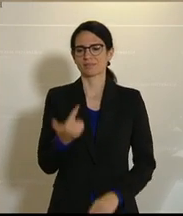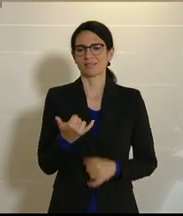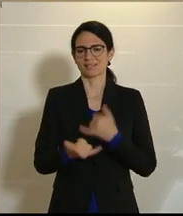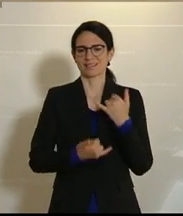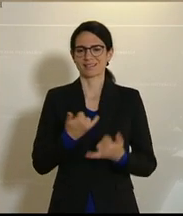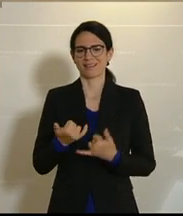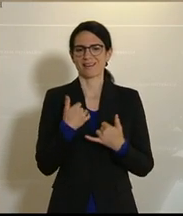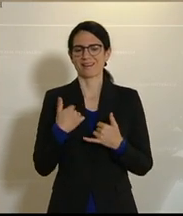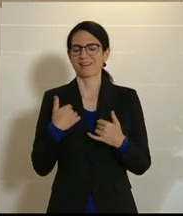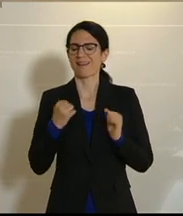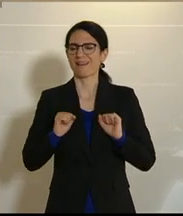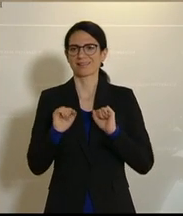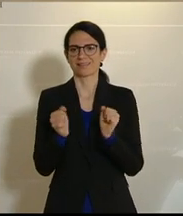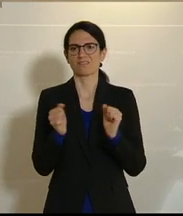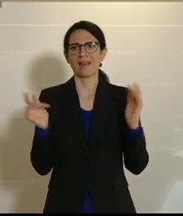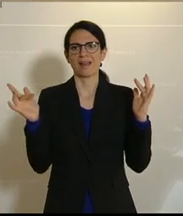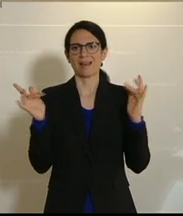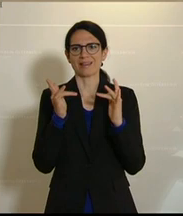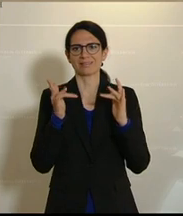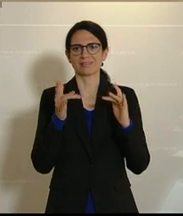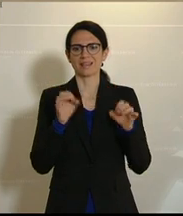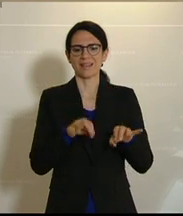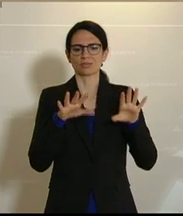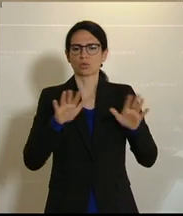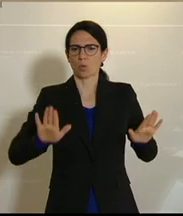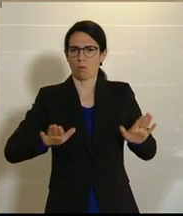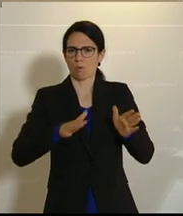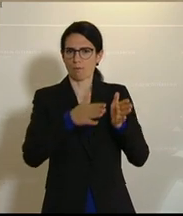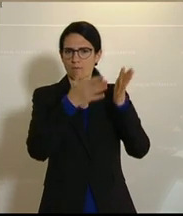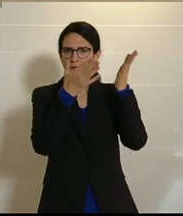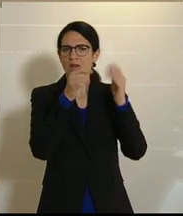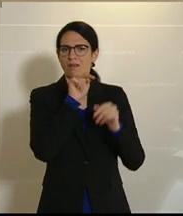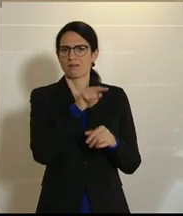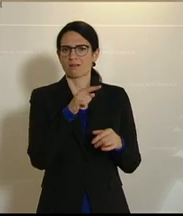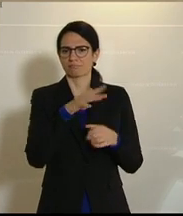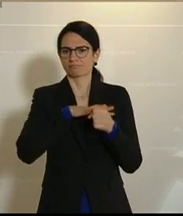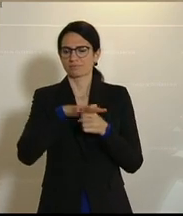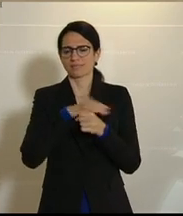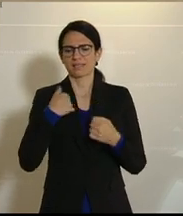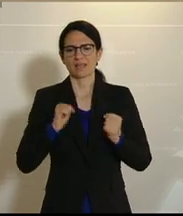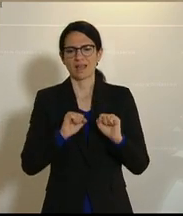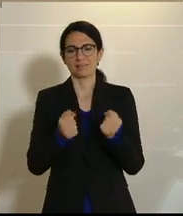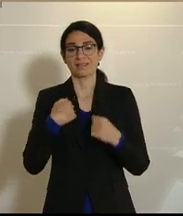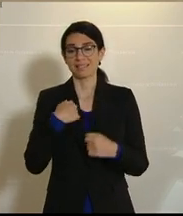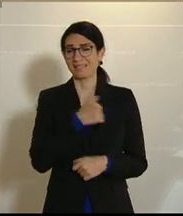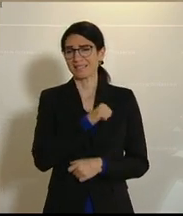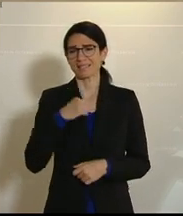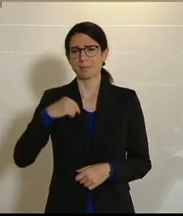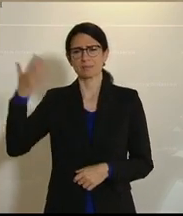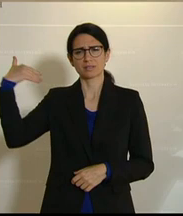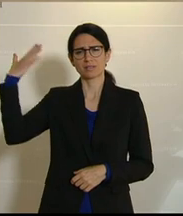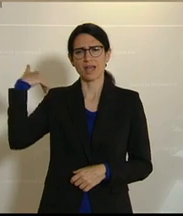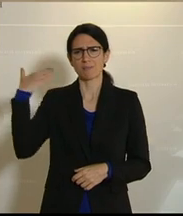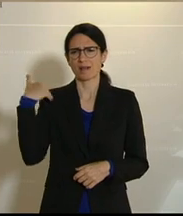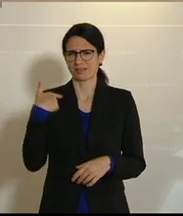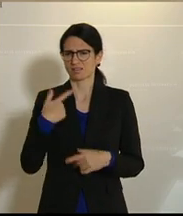Anti-Atom-Szene, habe da draußen, als das Maker-Abkommen hier in diesem Haus verhandelt worden ist, selber demonstriert und auf die